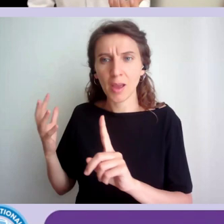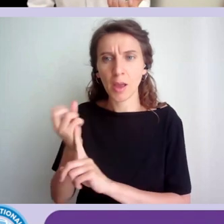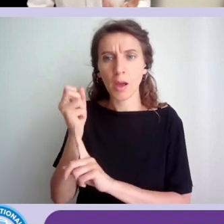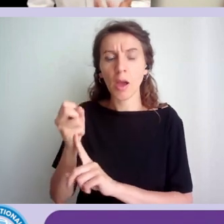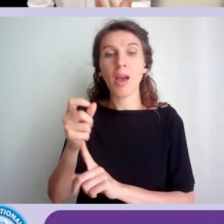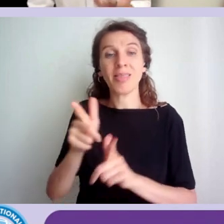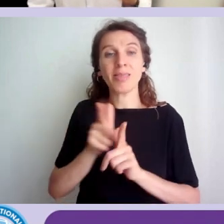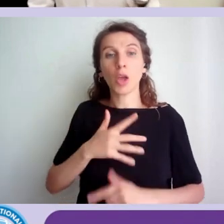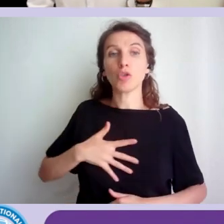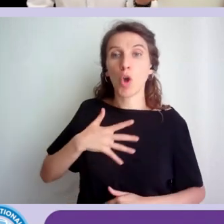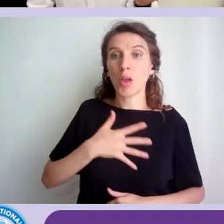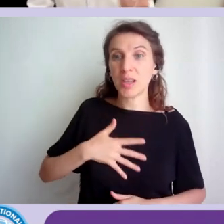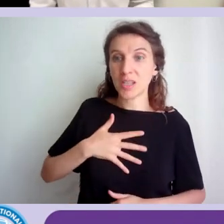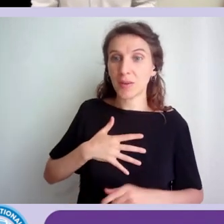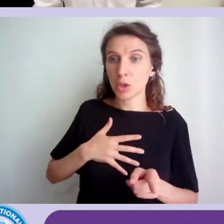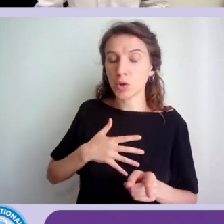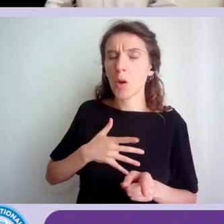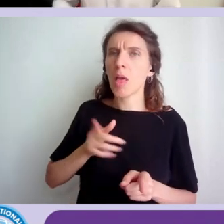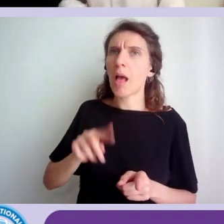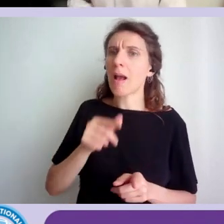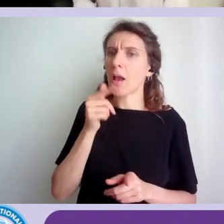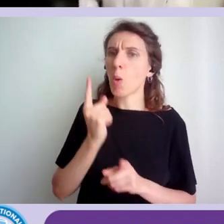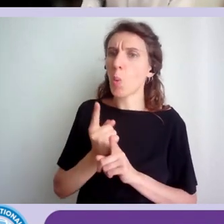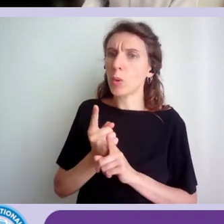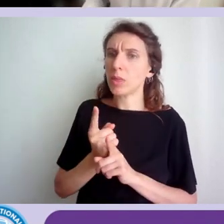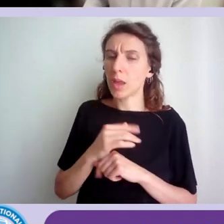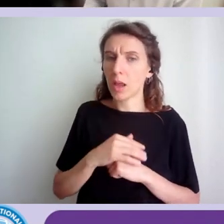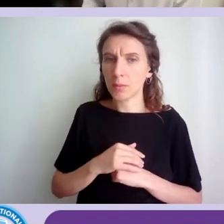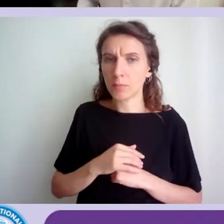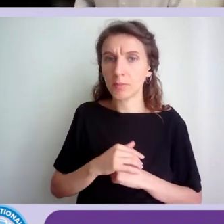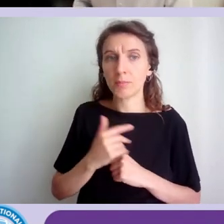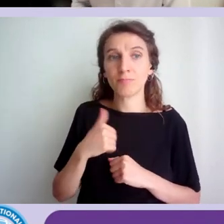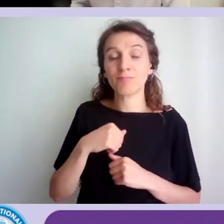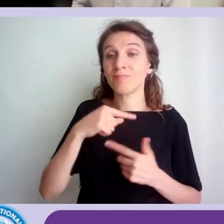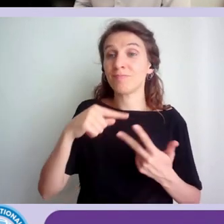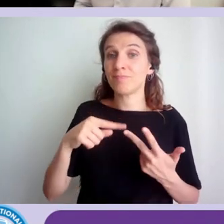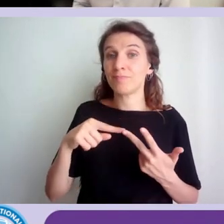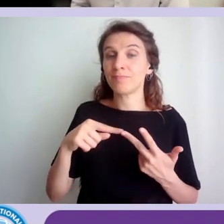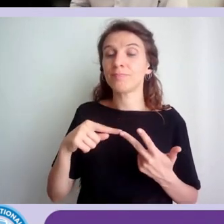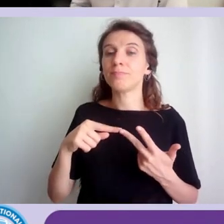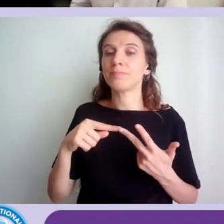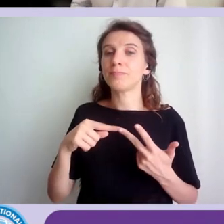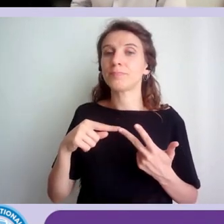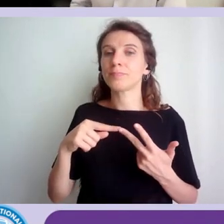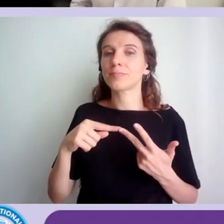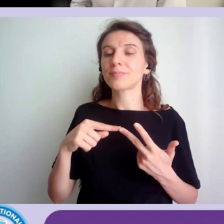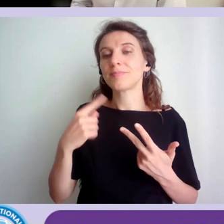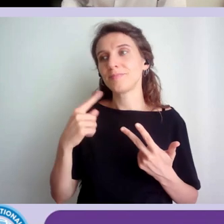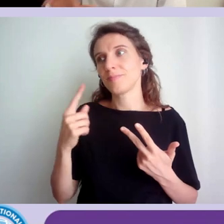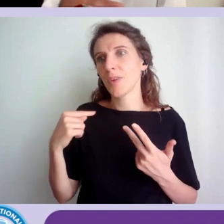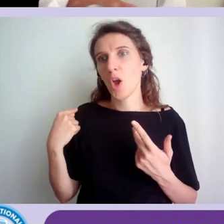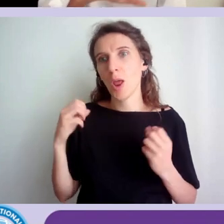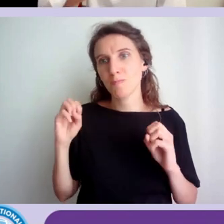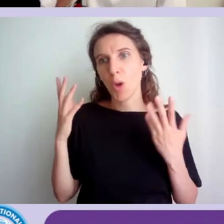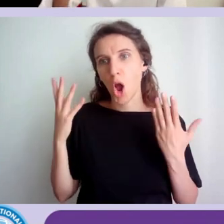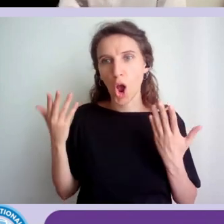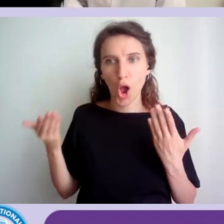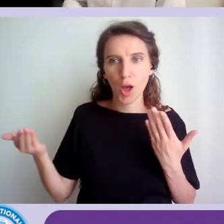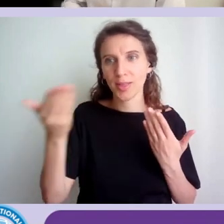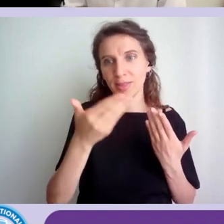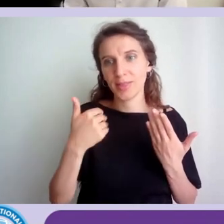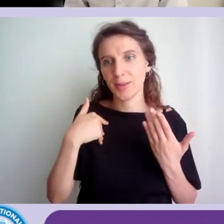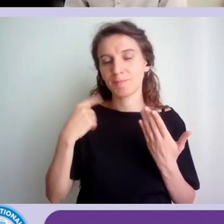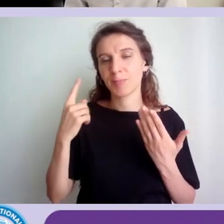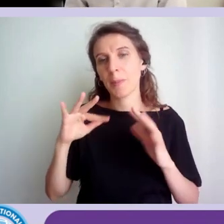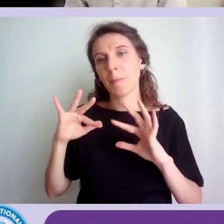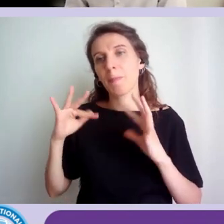soddisfacente, in fondo utile. Poi c'è un'altra dimensione che è quella che va molto di moda oggi per riassumere un po' tutto il